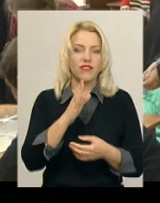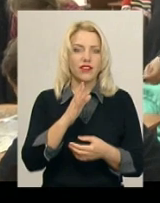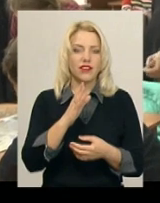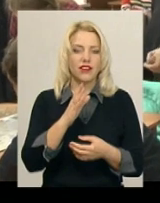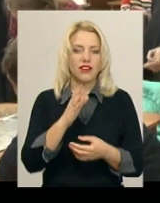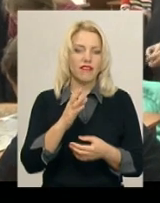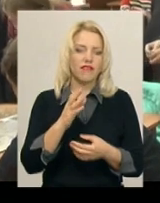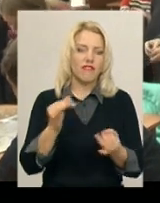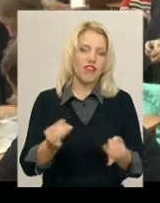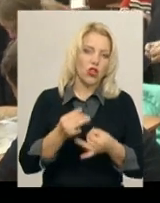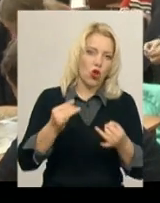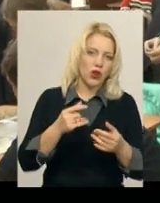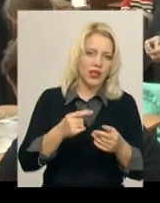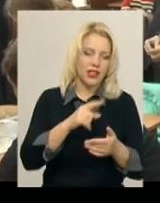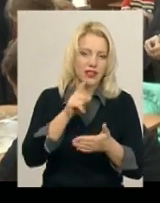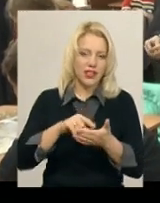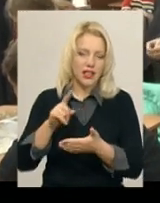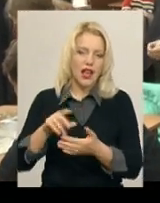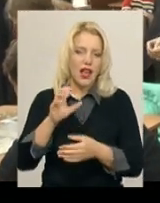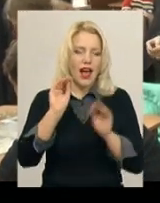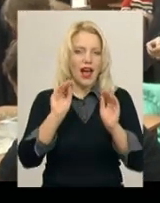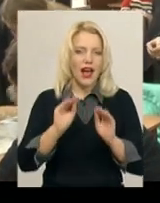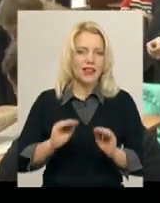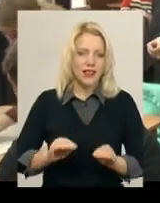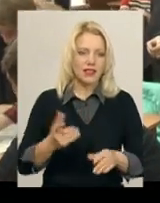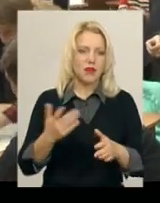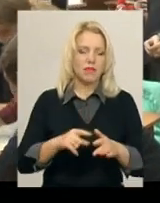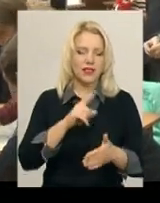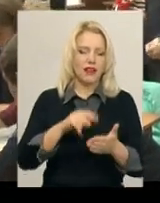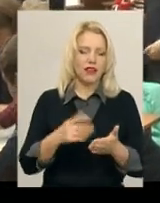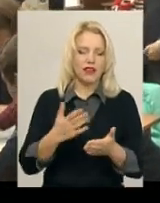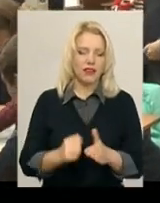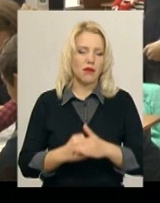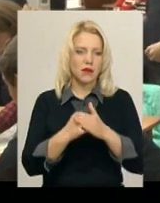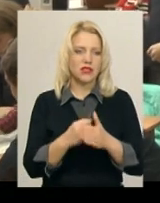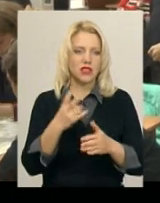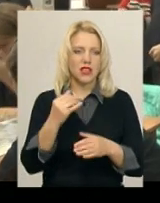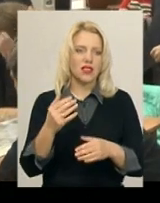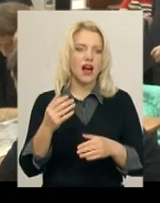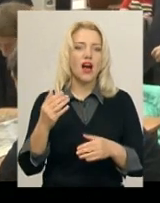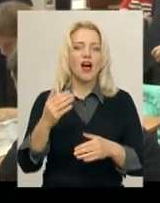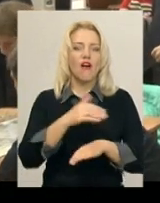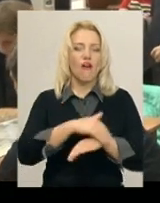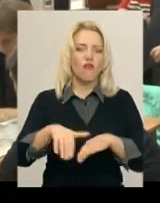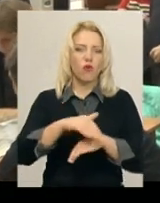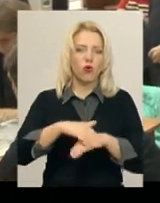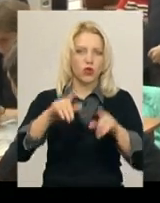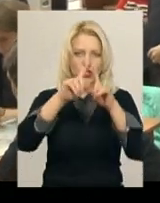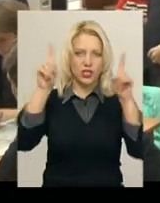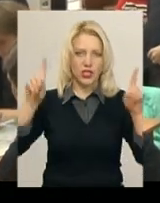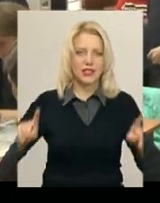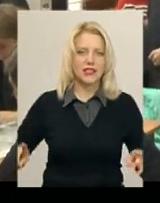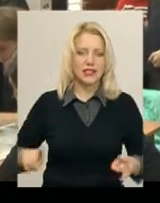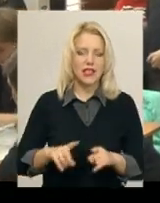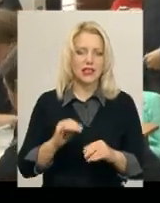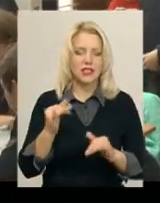анкети, питання яких базуються на вуличних стендах з історії. Також